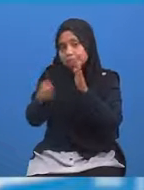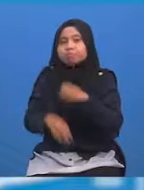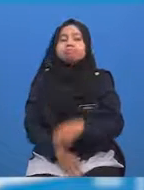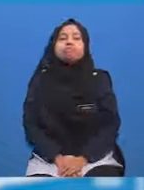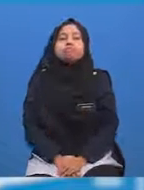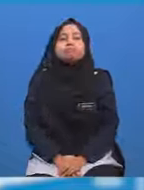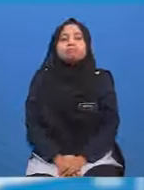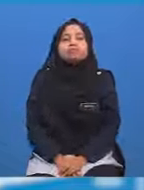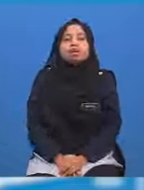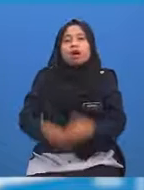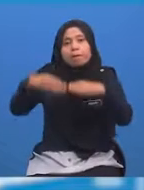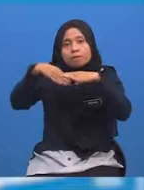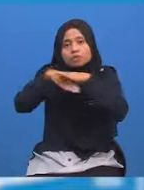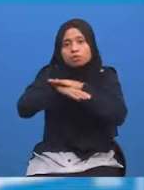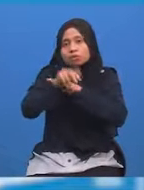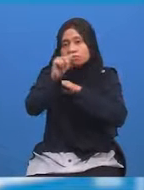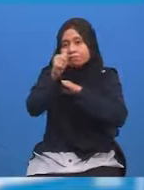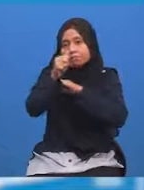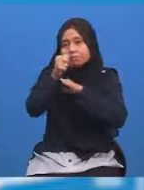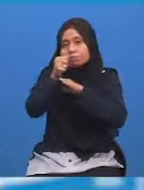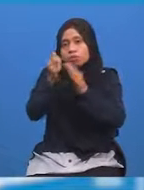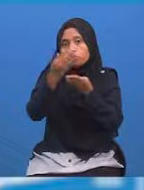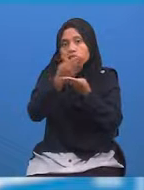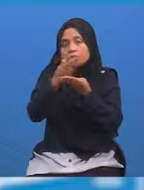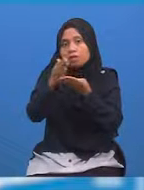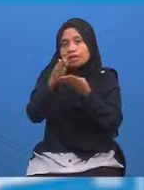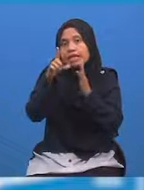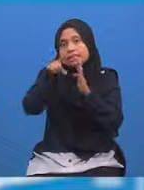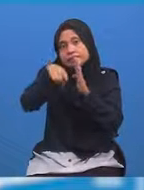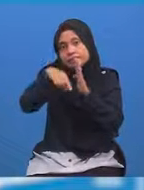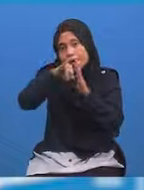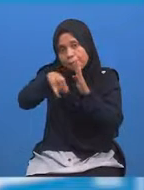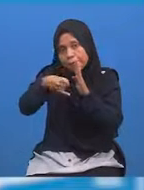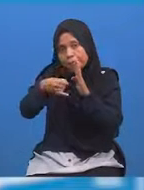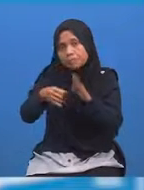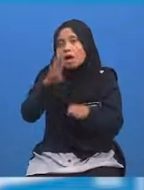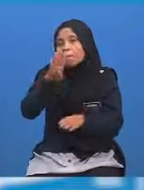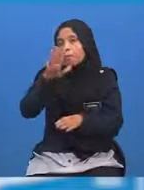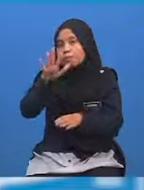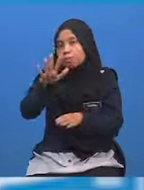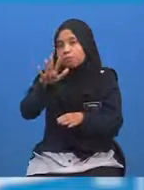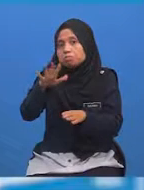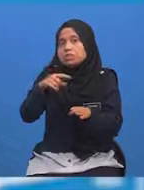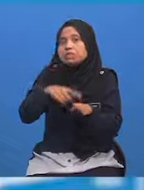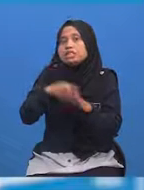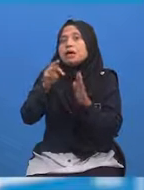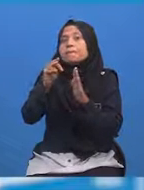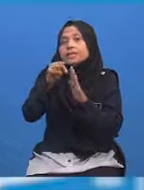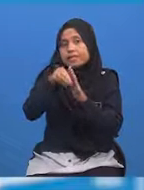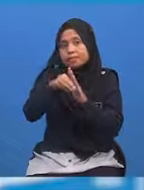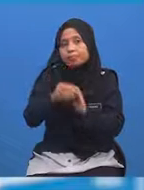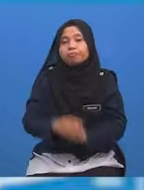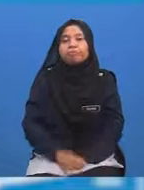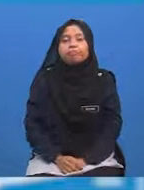Masukkan 10 di bahagian jam Dan 45 di bahagian minit